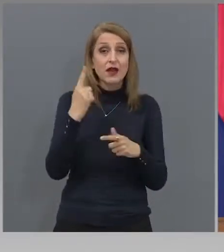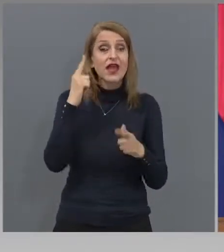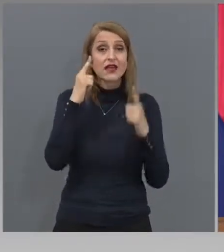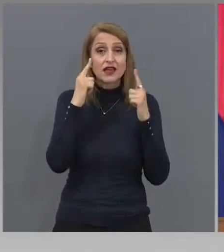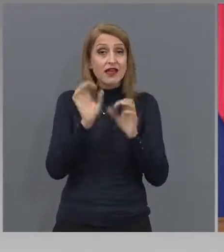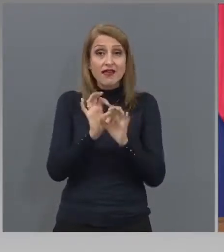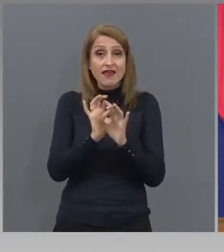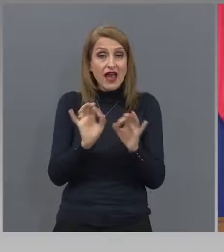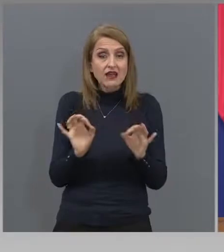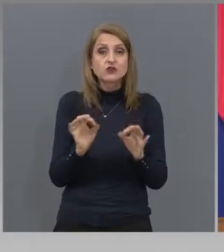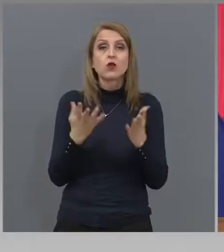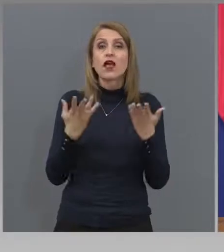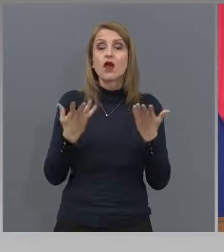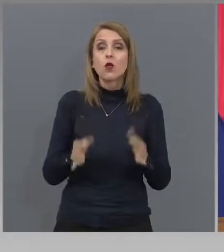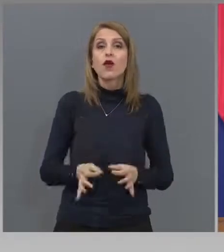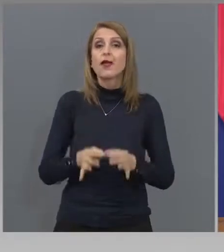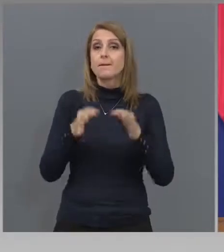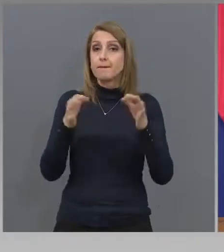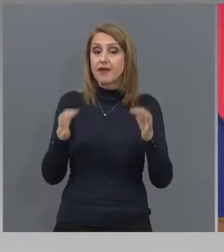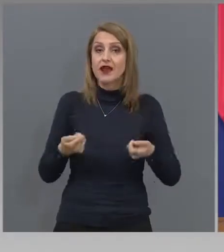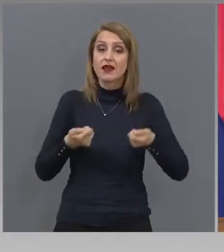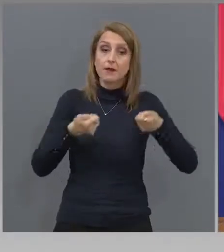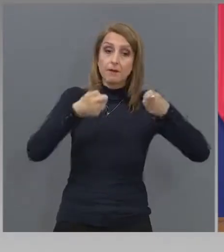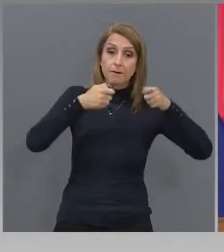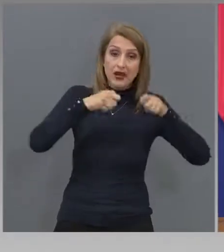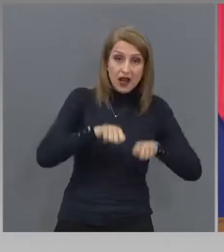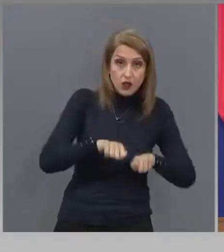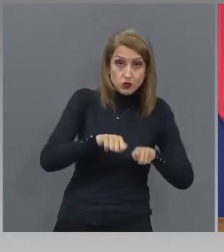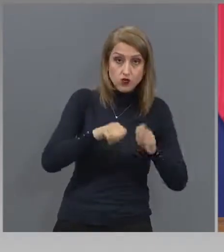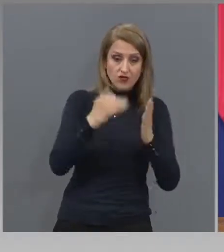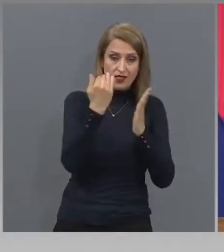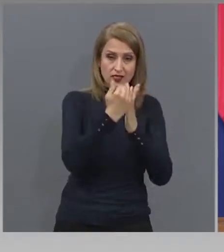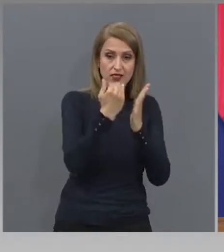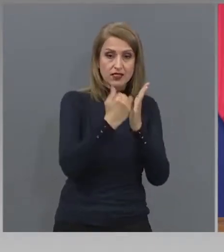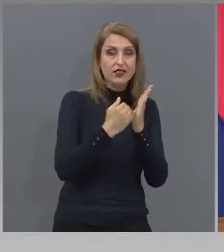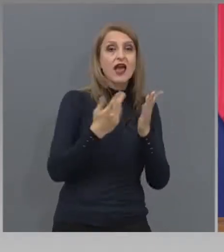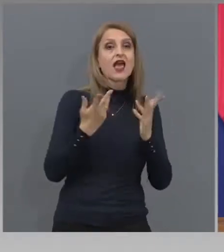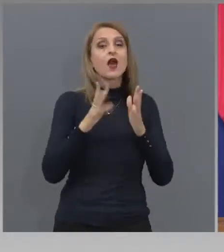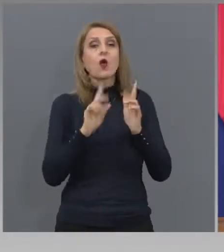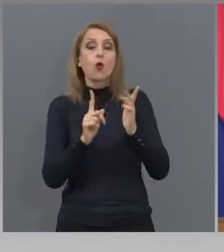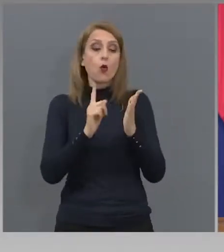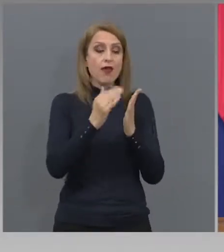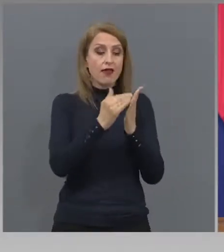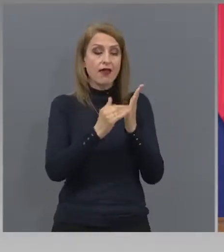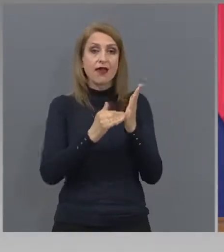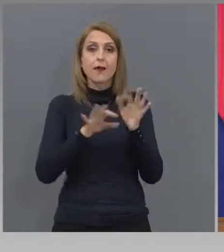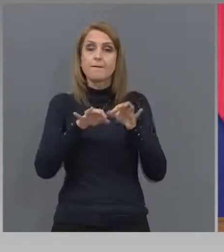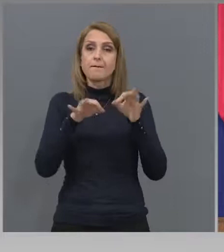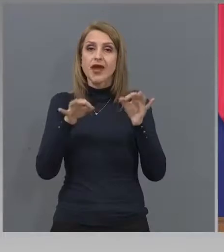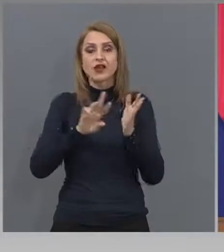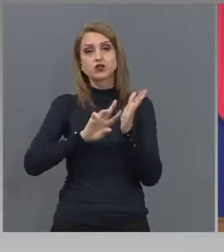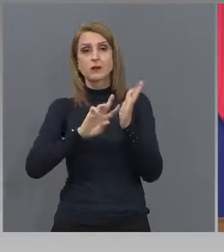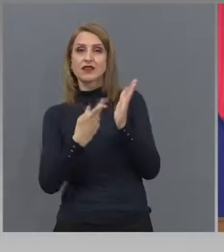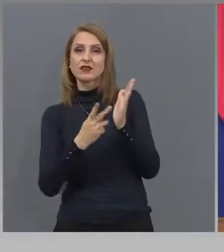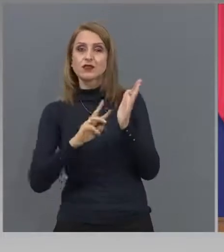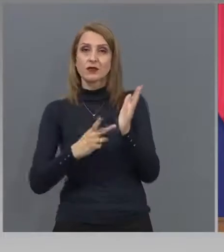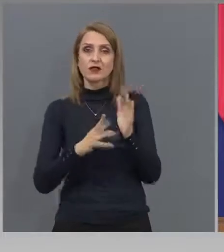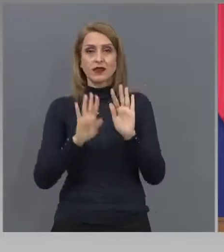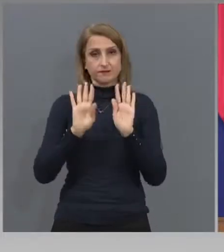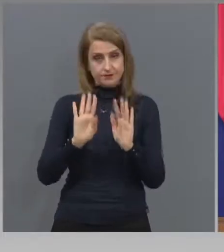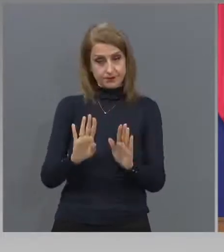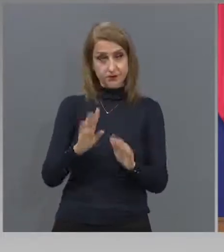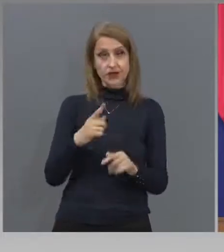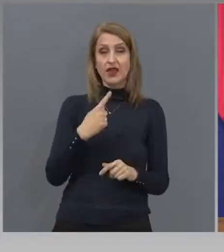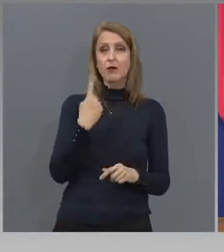със сигурност и кои ще бъдат преформатирани през текстове от Закона за здравето? понеделни колегите час и половина